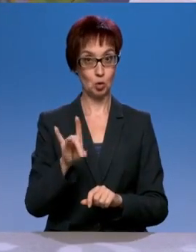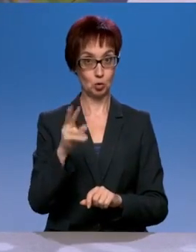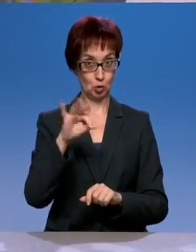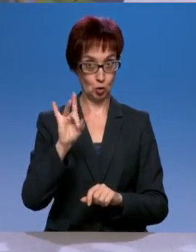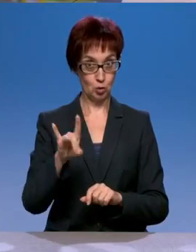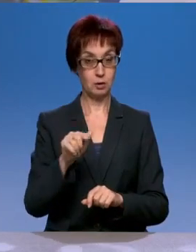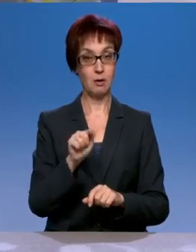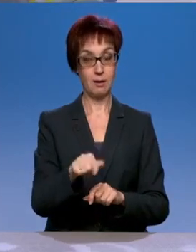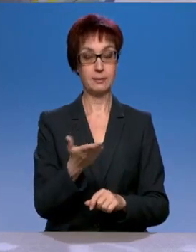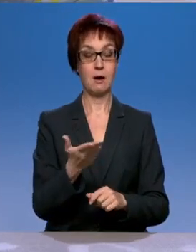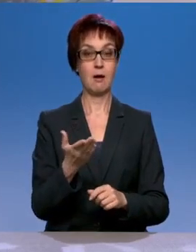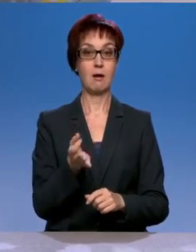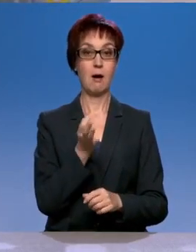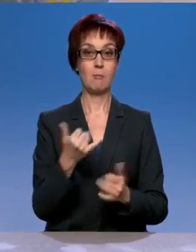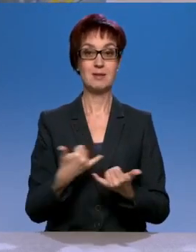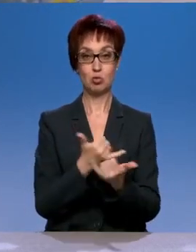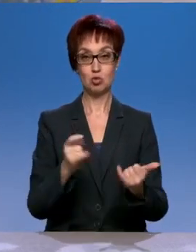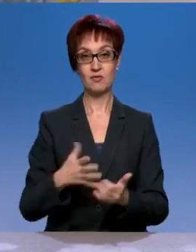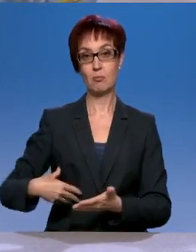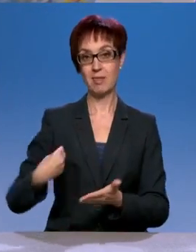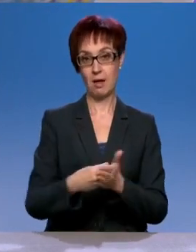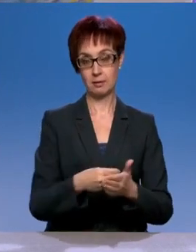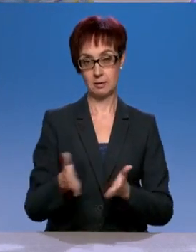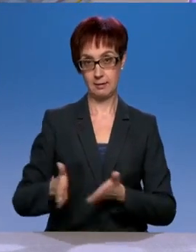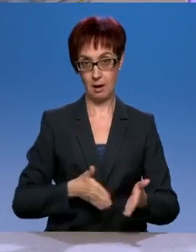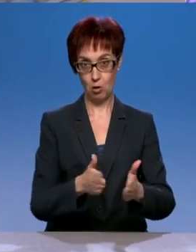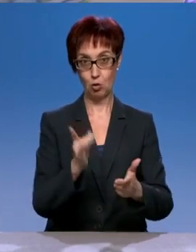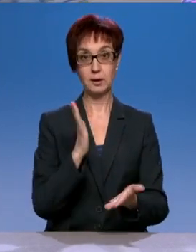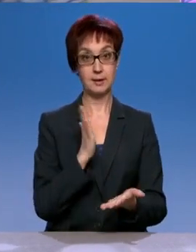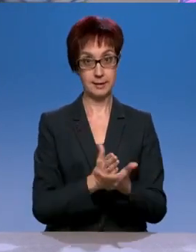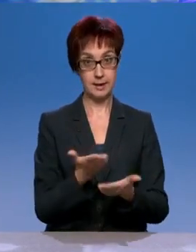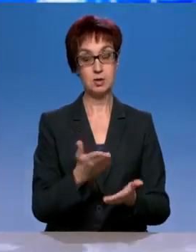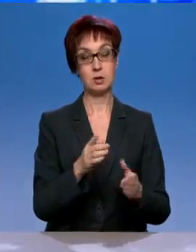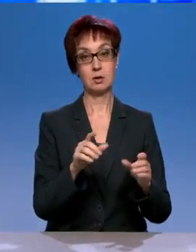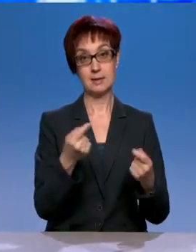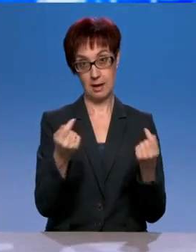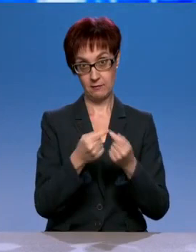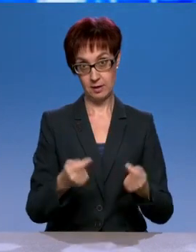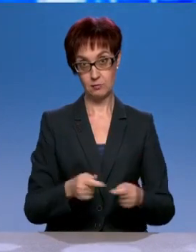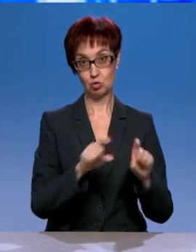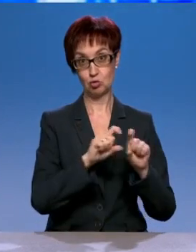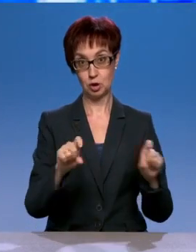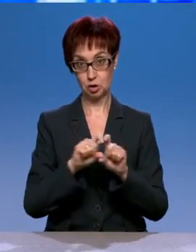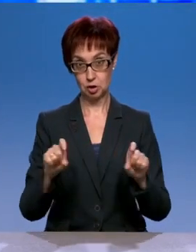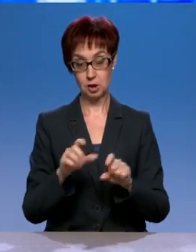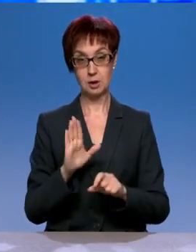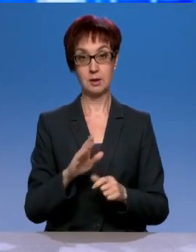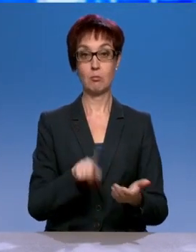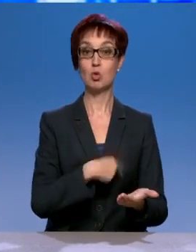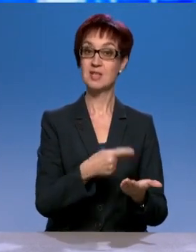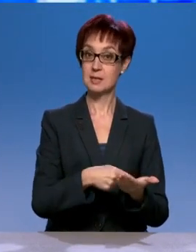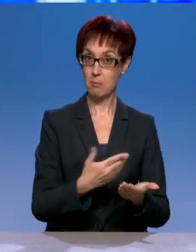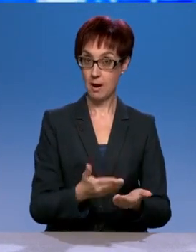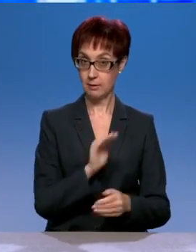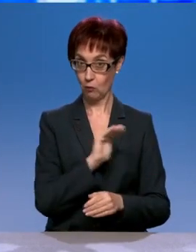Соответствующие учреждения есть в субъектах федерации, муниципальные есть учреждения. Хотя они не всегда специализированы.